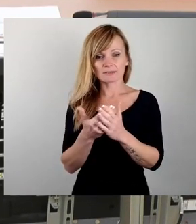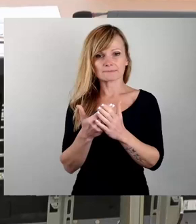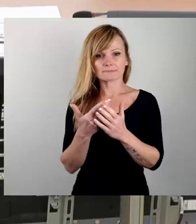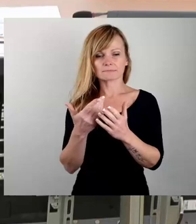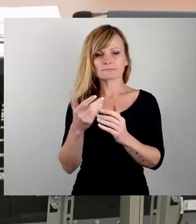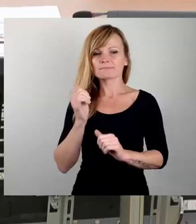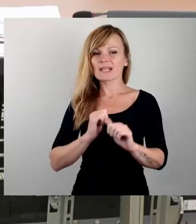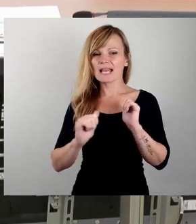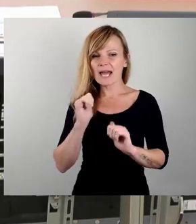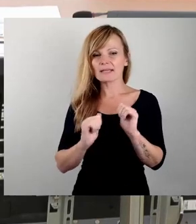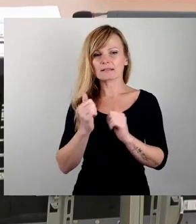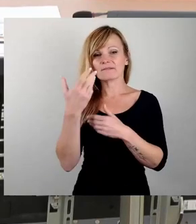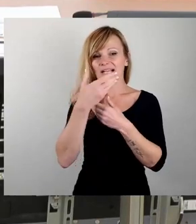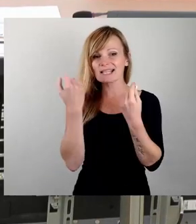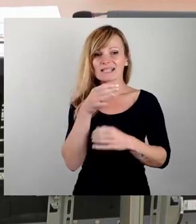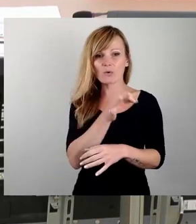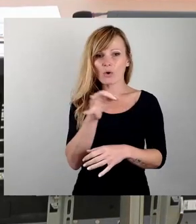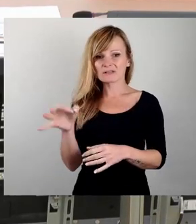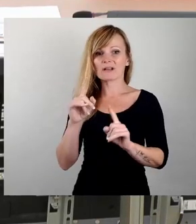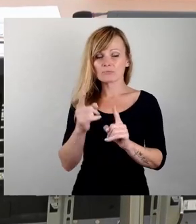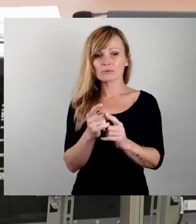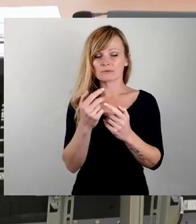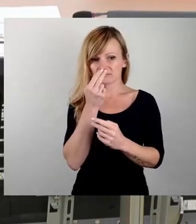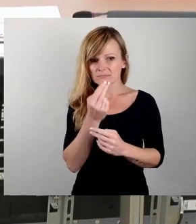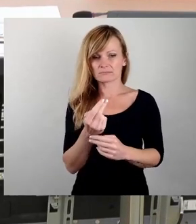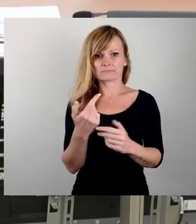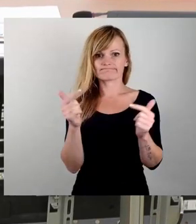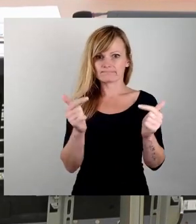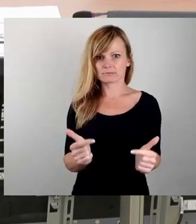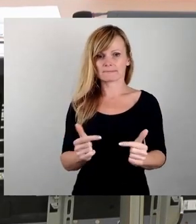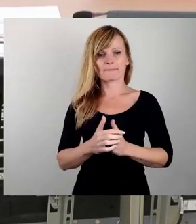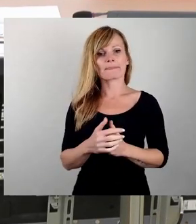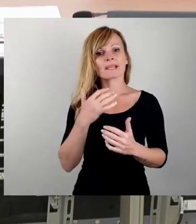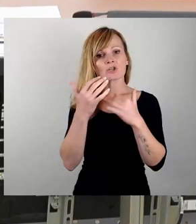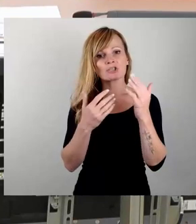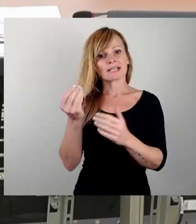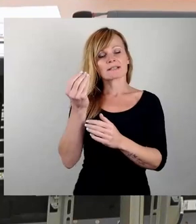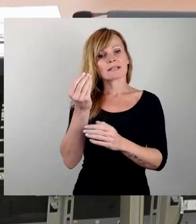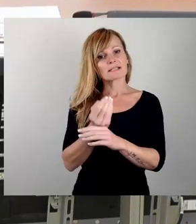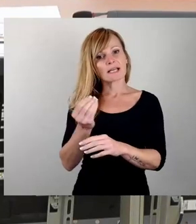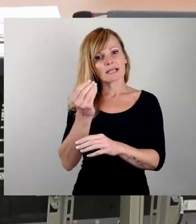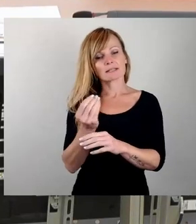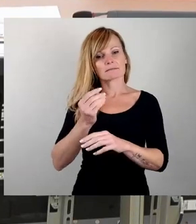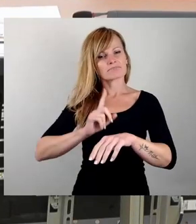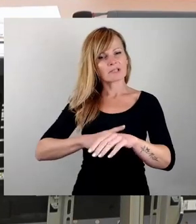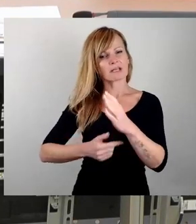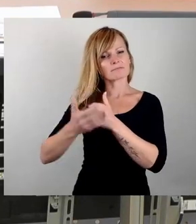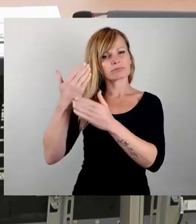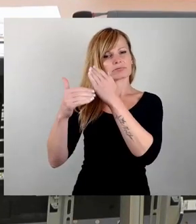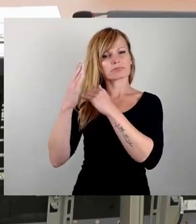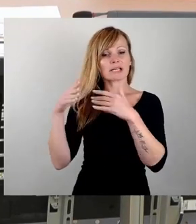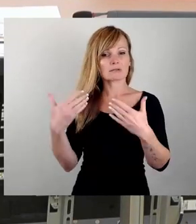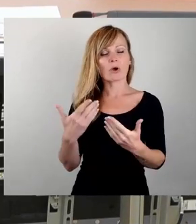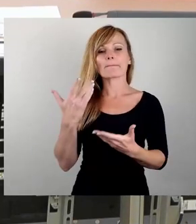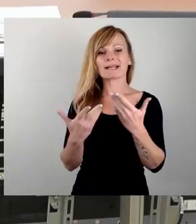vergessenen Orte kümmern müssen. Geschichtszeichen vergangenen Epochen, das liegt in der Natur der Sache, werfen manchmal